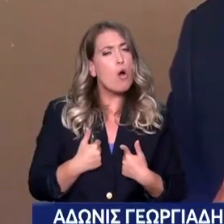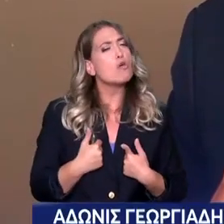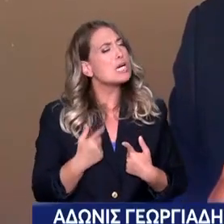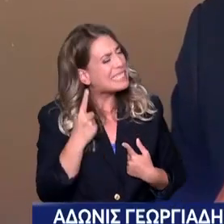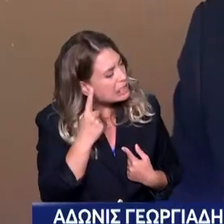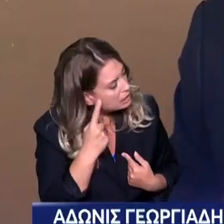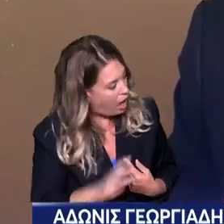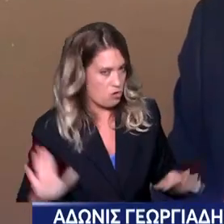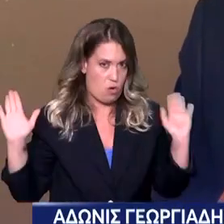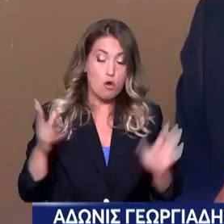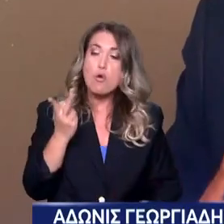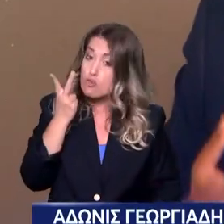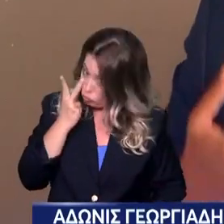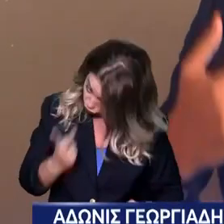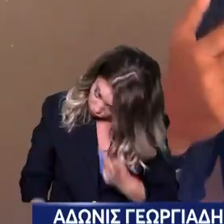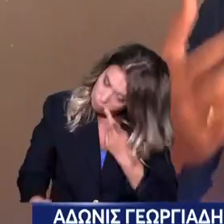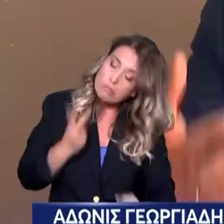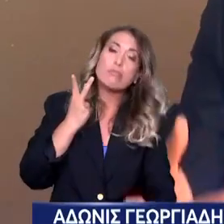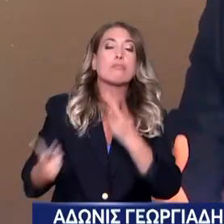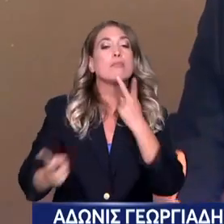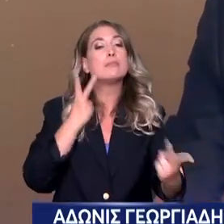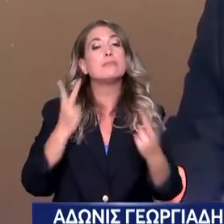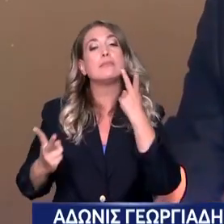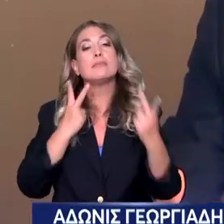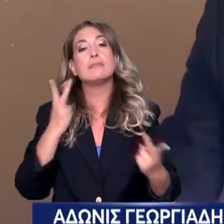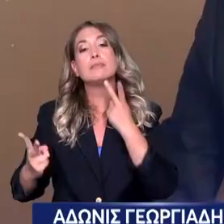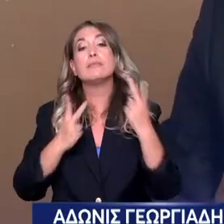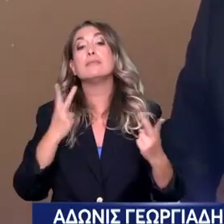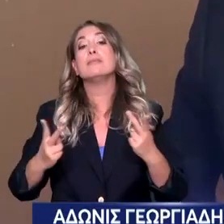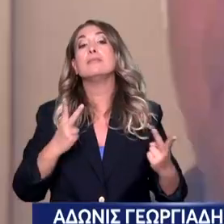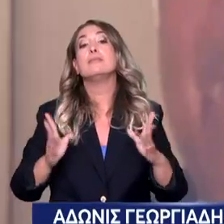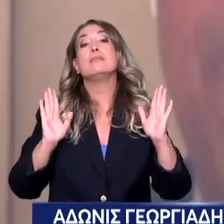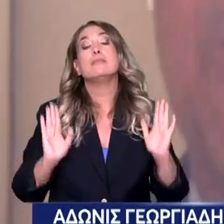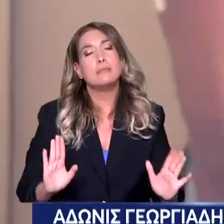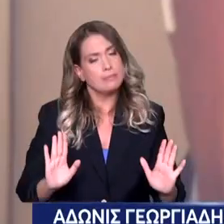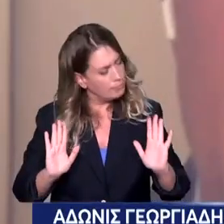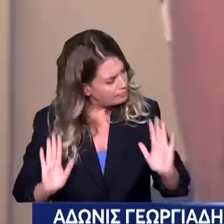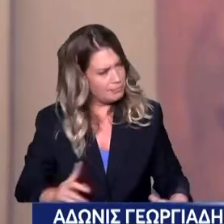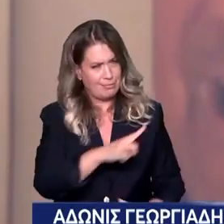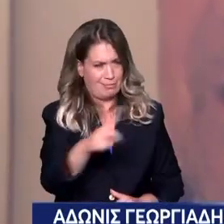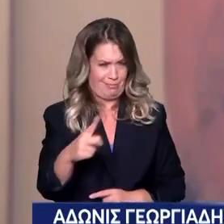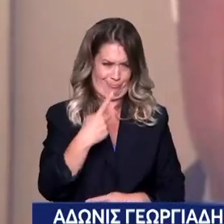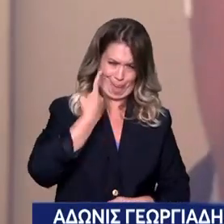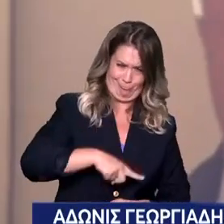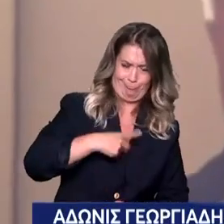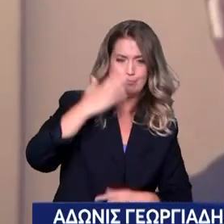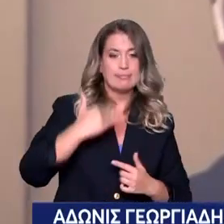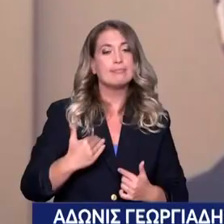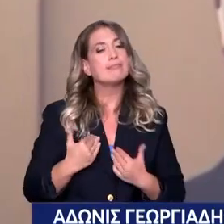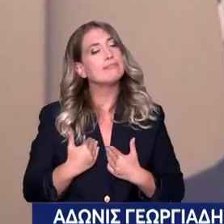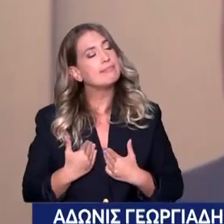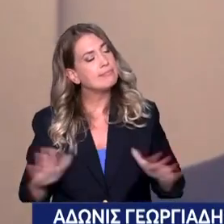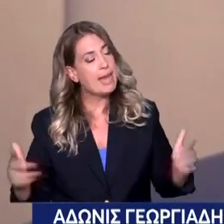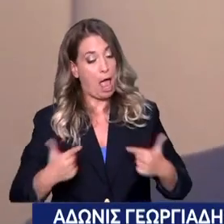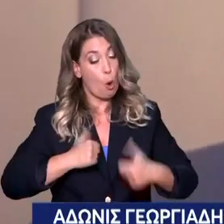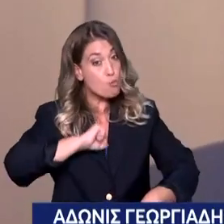μεταρρυθμίσεις που έκανα, παρότι πάρα πολλοί με έβριζαν επειδή το βλέπω χαίρομαι που οι μεταρρυθμίσεις αποδίδουν